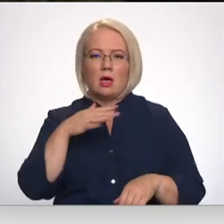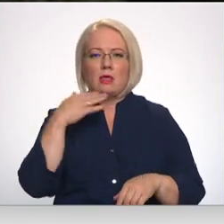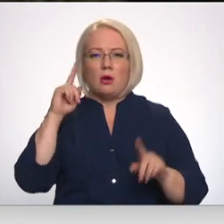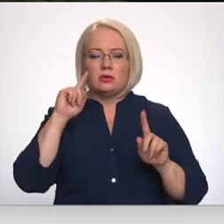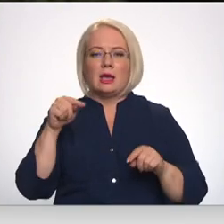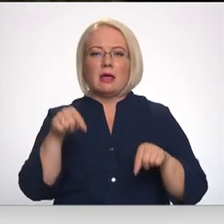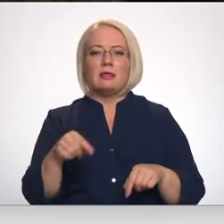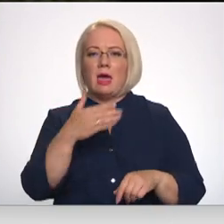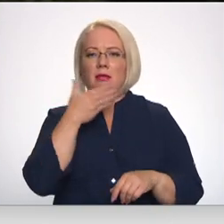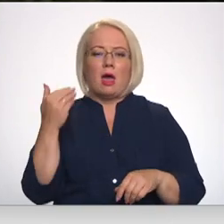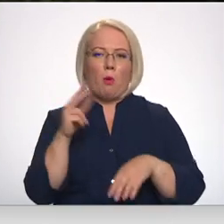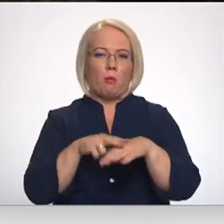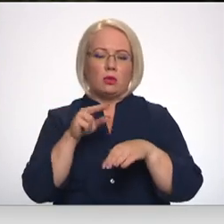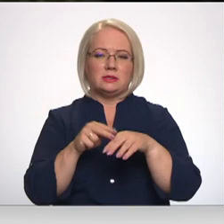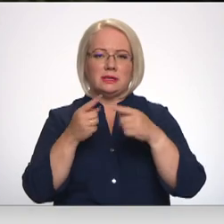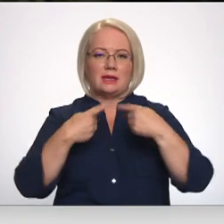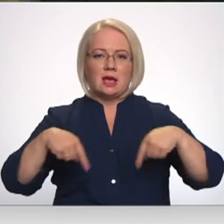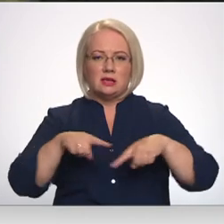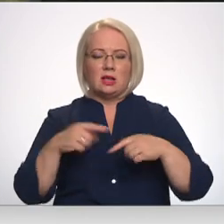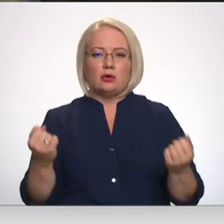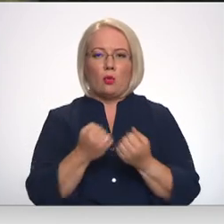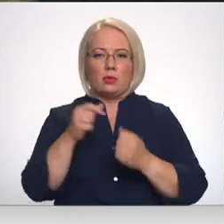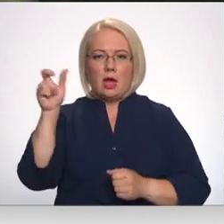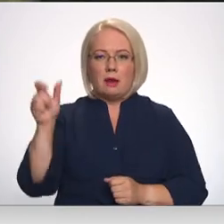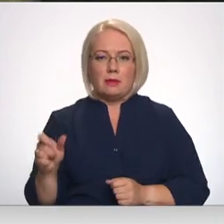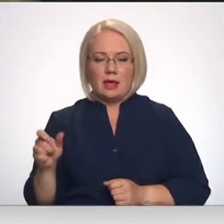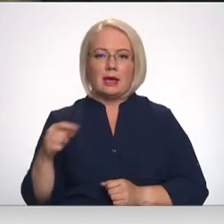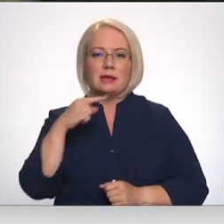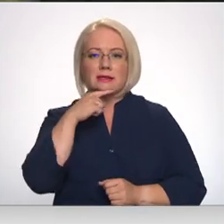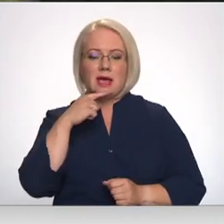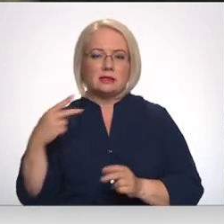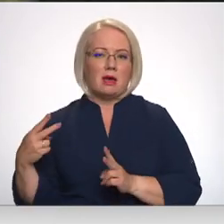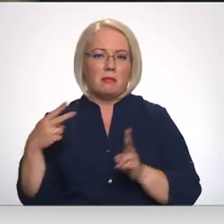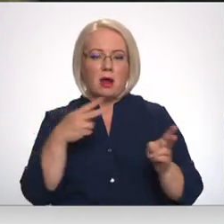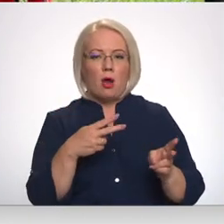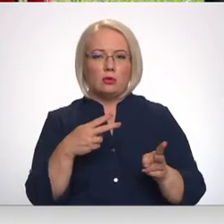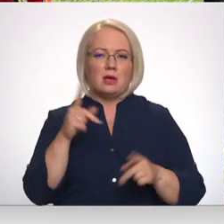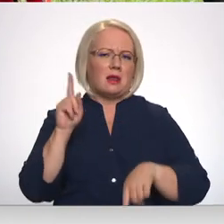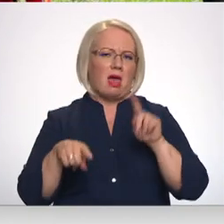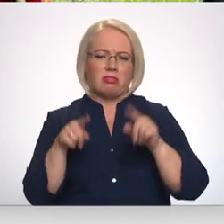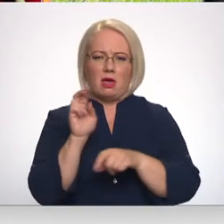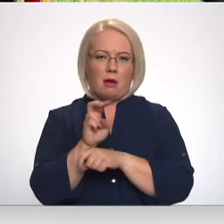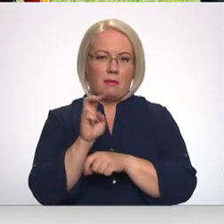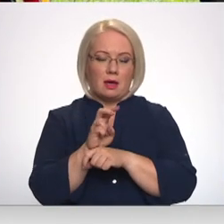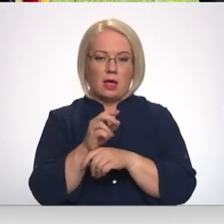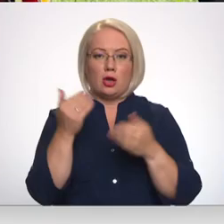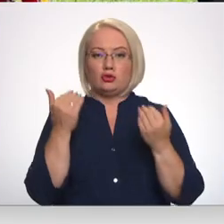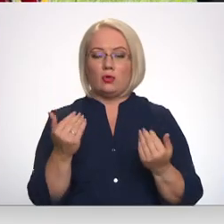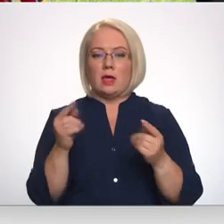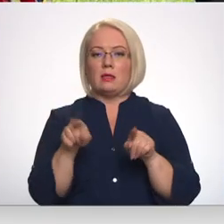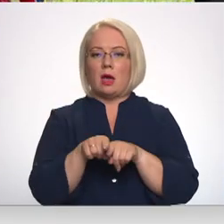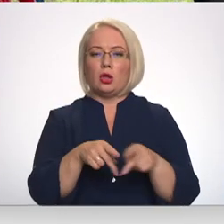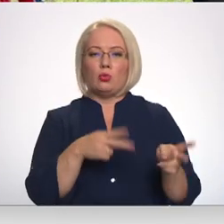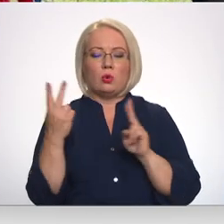piecirknas un policijas darbinieki. Cēsis, kas brauc pie mums, ļoti rēti mūsu apmeklē. Andim šonakt nozakt dārgs